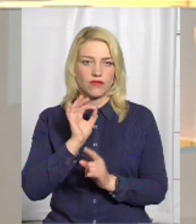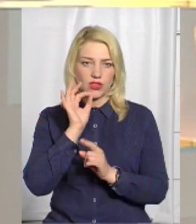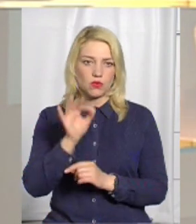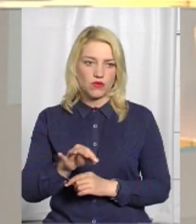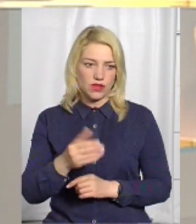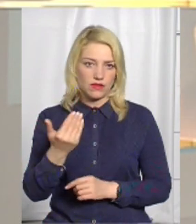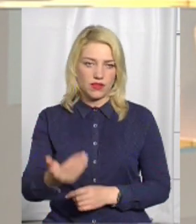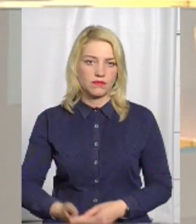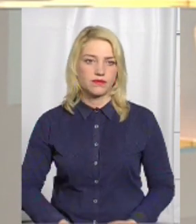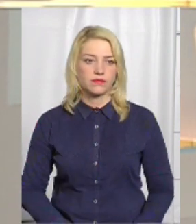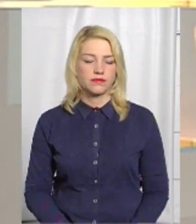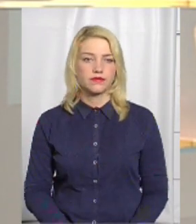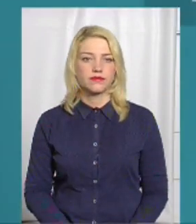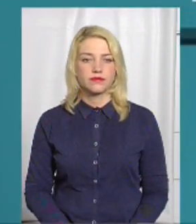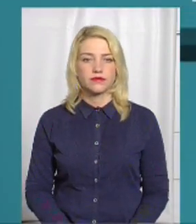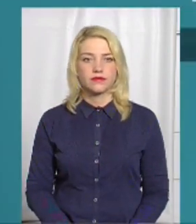Вадим Лозовий.